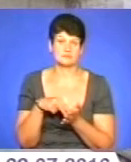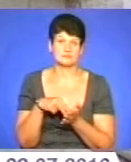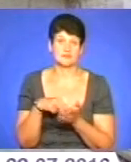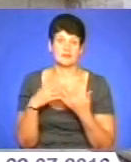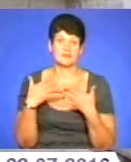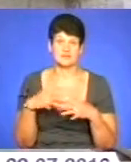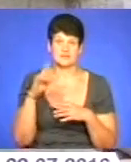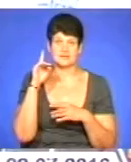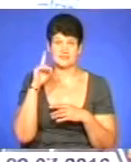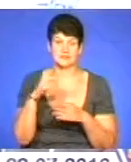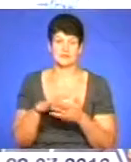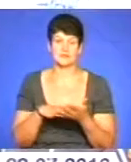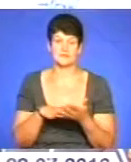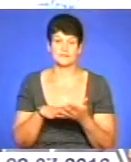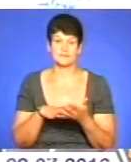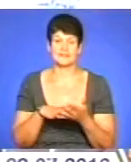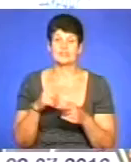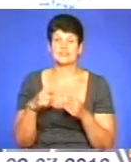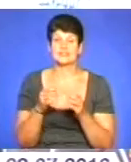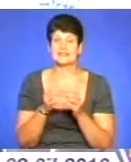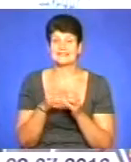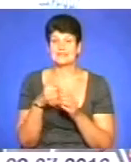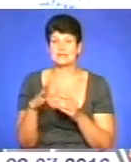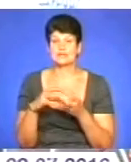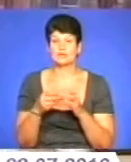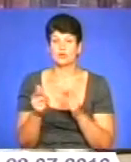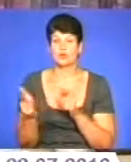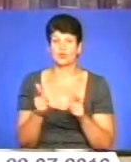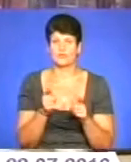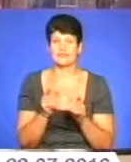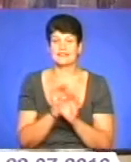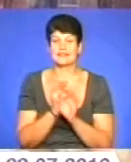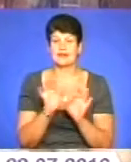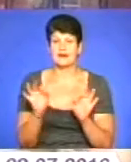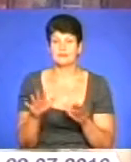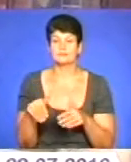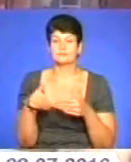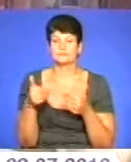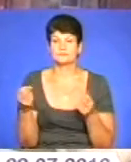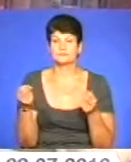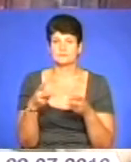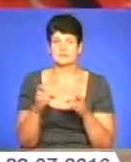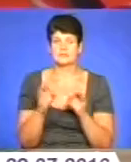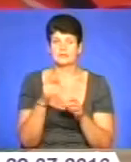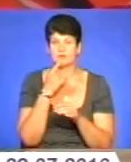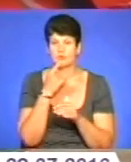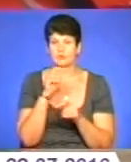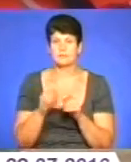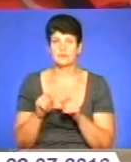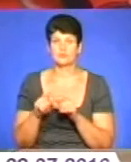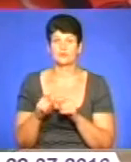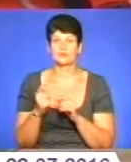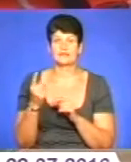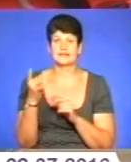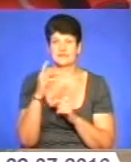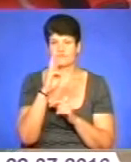знаєш про себе, як далі воно буде. За 10 хвилин результат готовий. Ідеалі радять фахівці здавати кров на перевірку раз у три